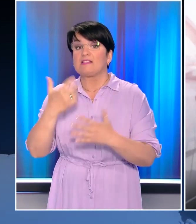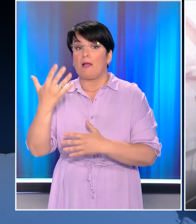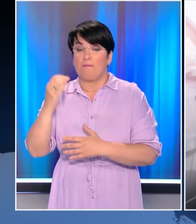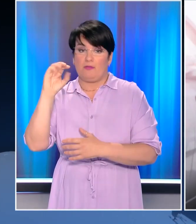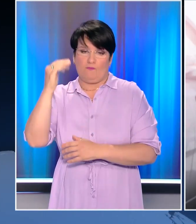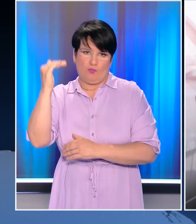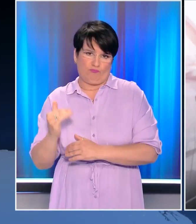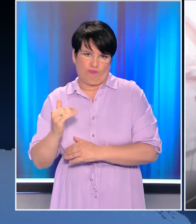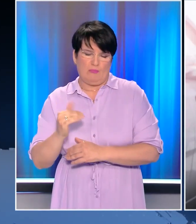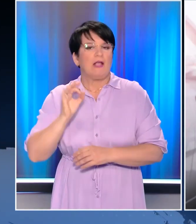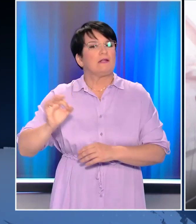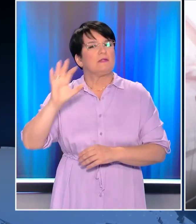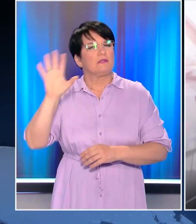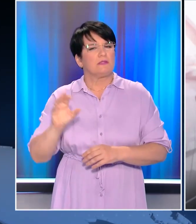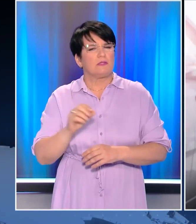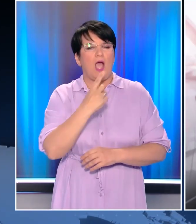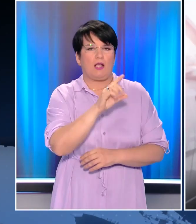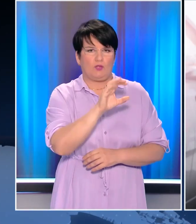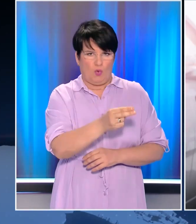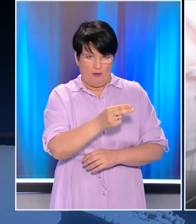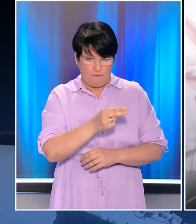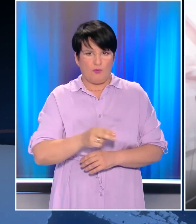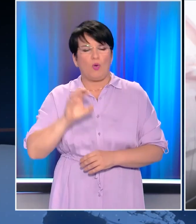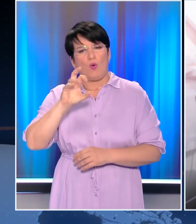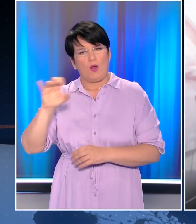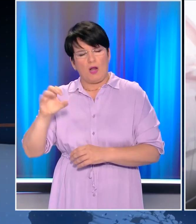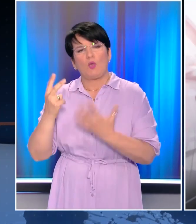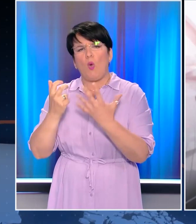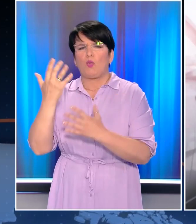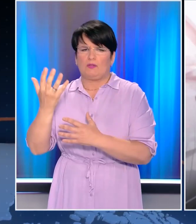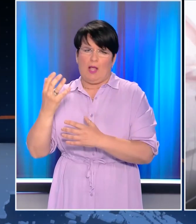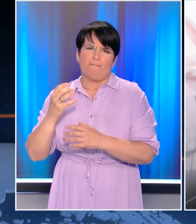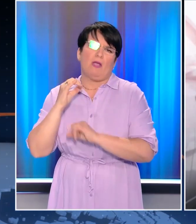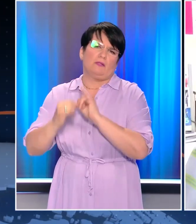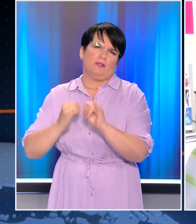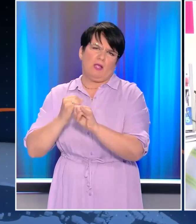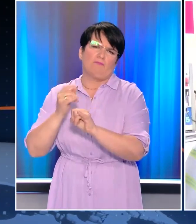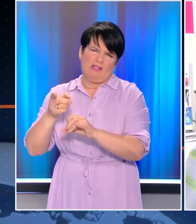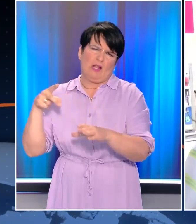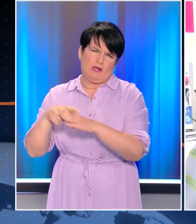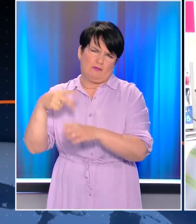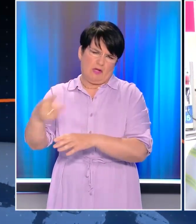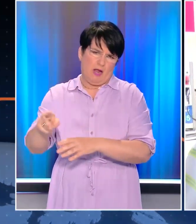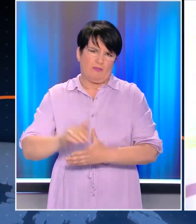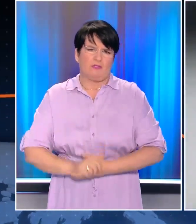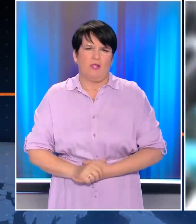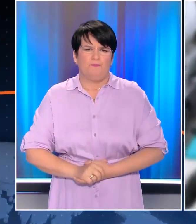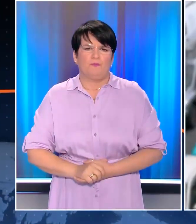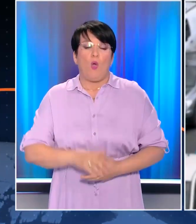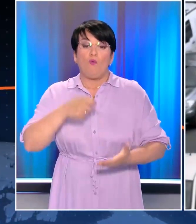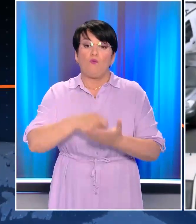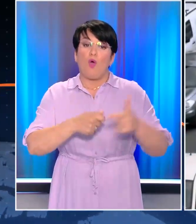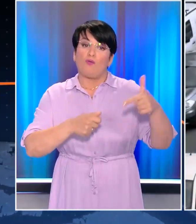65 ευρώ. Στα νησιά η επιδότηση είναι 100 ευρώ με την ψηφιακή κάρτα και 85 ευρώ στο Άιμπαν. Να ρίξουν το φόρο της Βεζέννης.